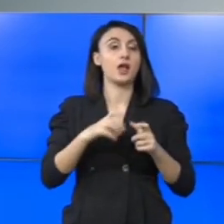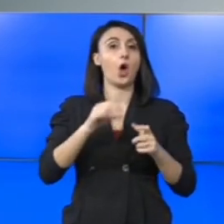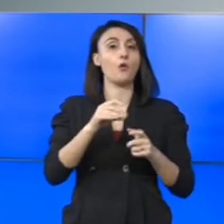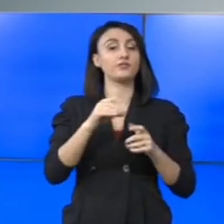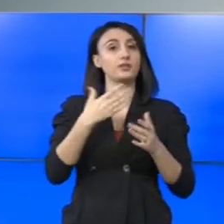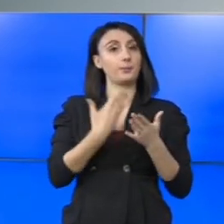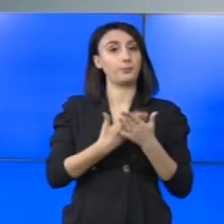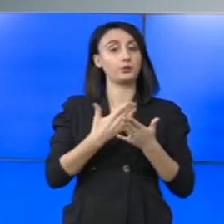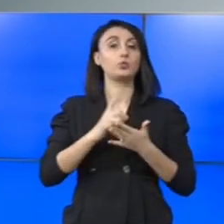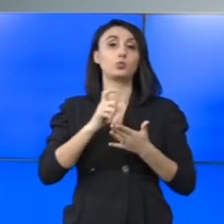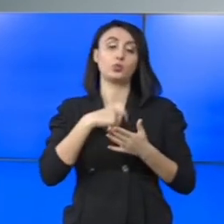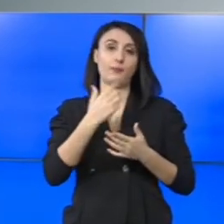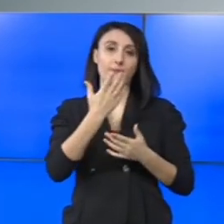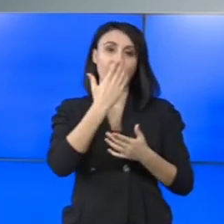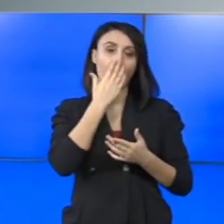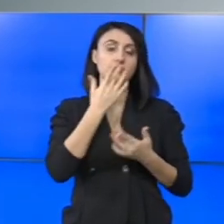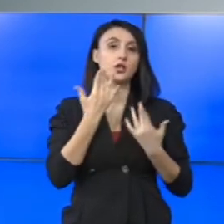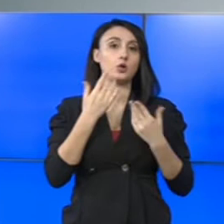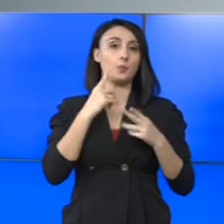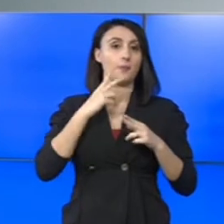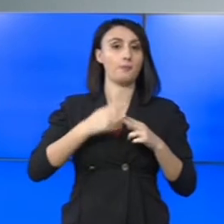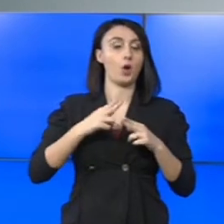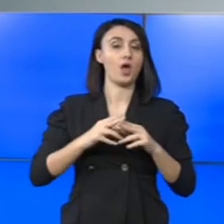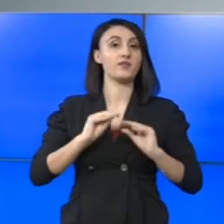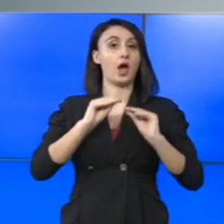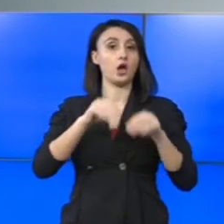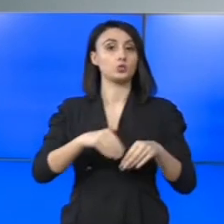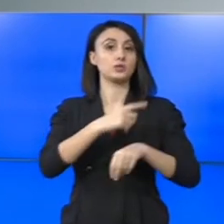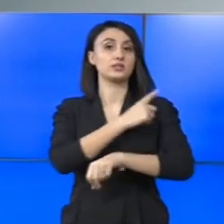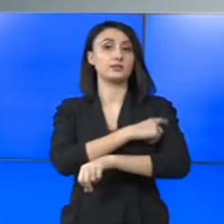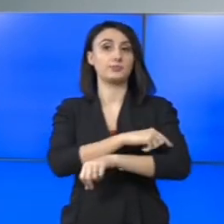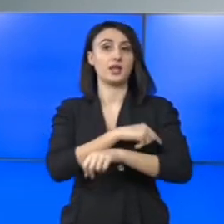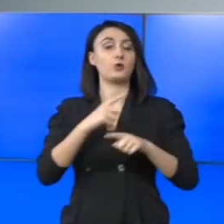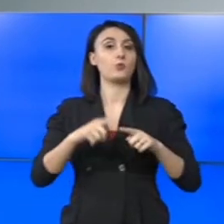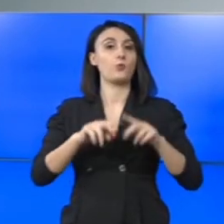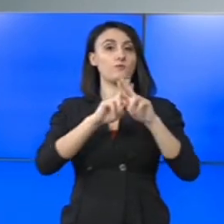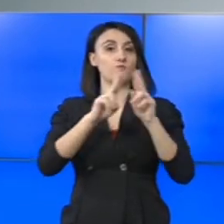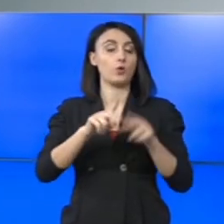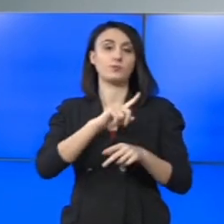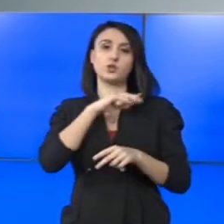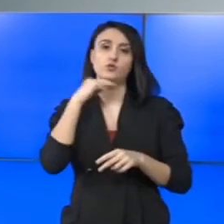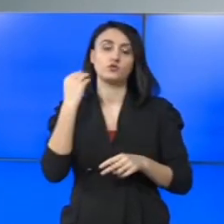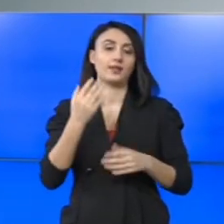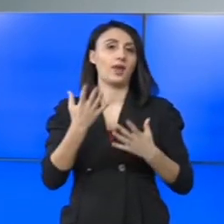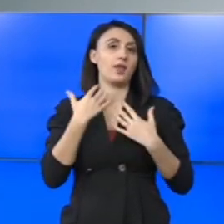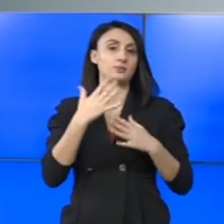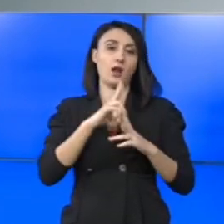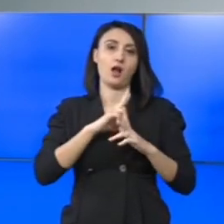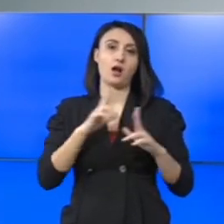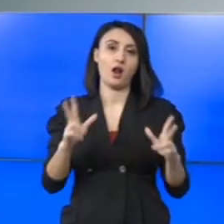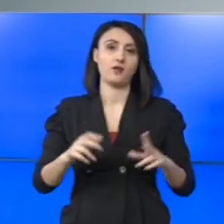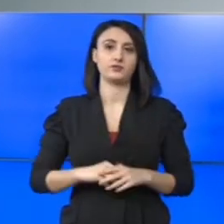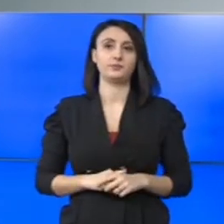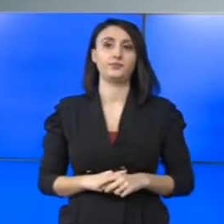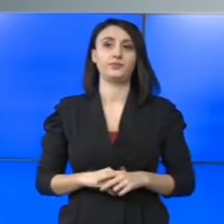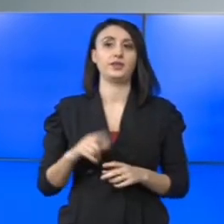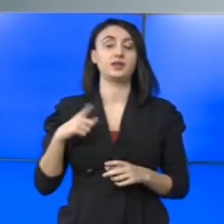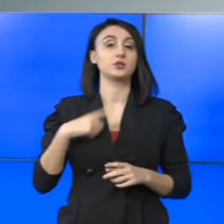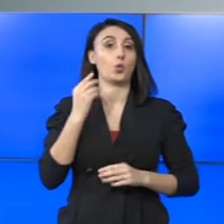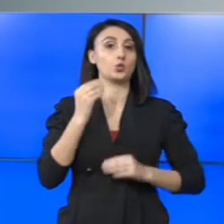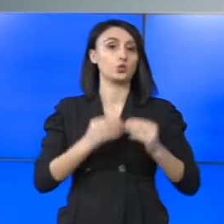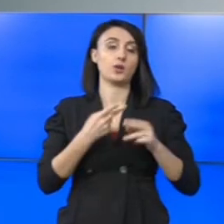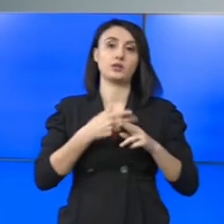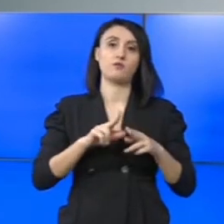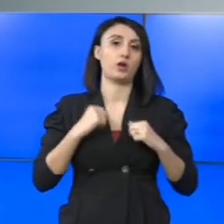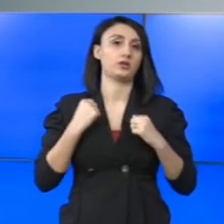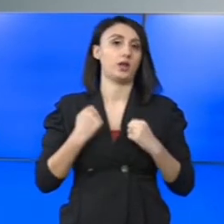a putea face față numărului de pacienți care ajung la spital cu forme de insuficiență respiratorie severă. Este o situație extrem